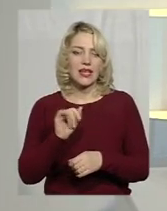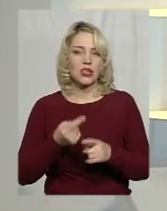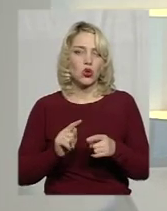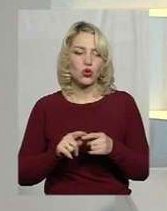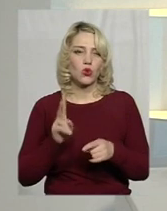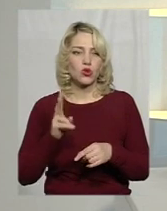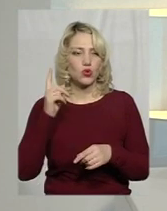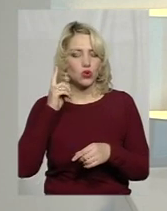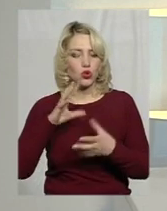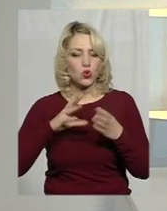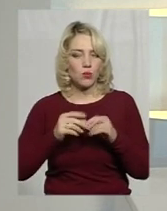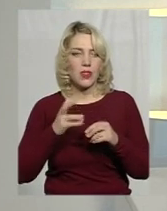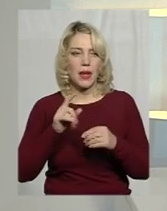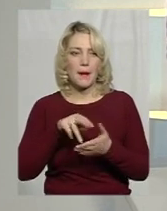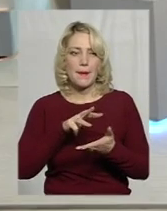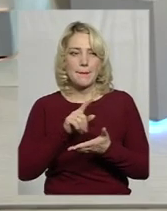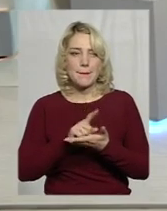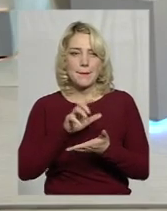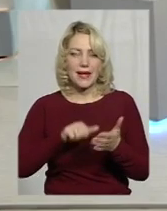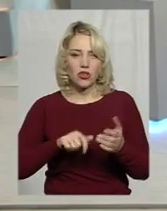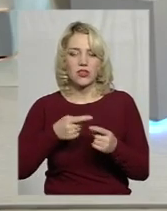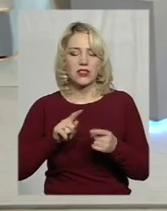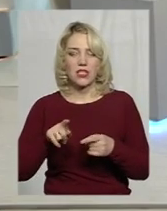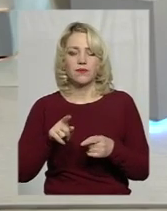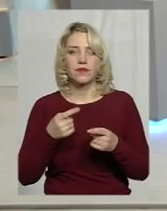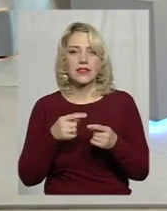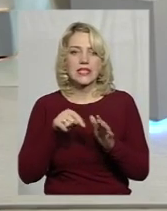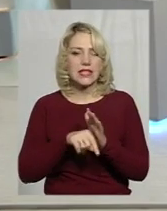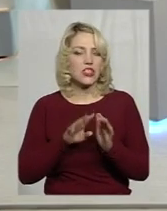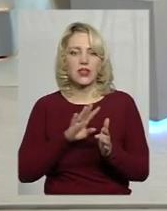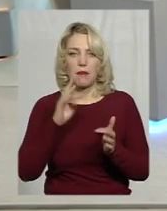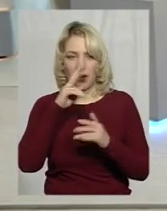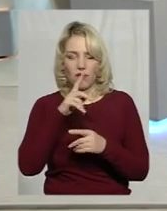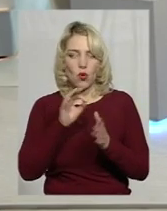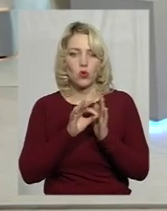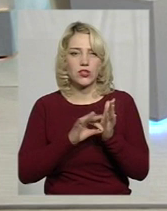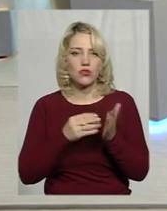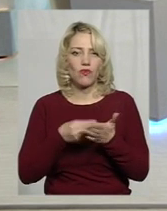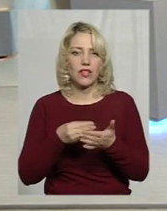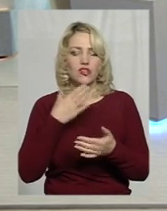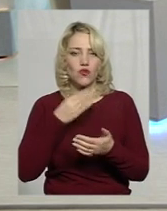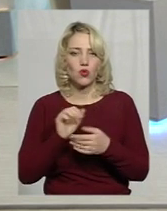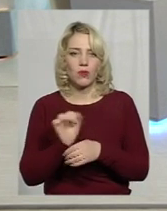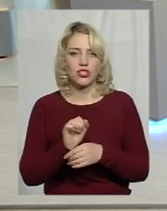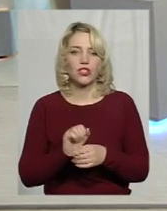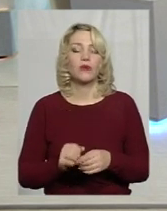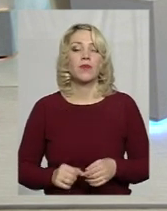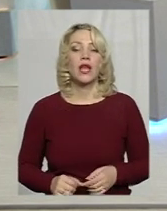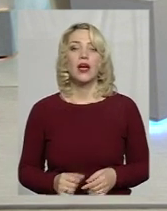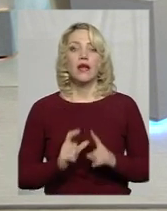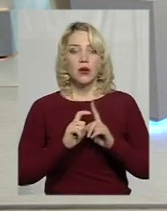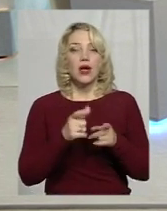вони чують уже на митниці, це те, що вони неадекватно оцінюють вартість своєї машини? Ну, це перший момент. Є ще другий момент,